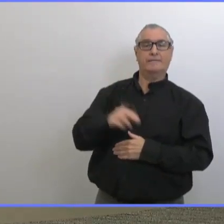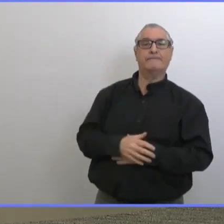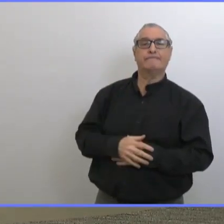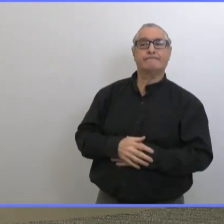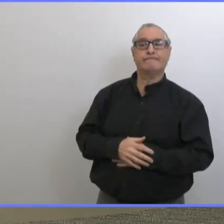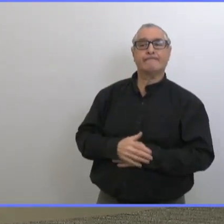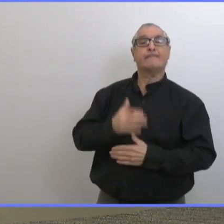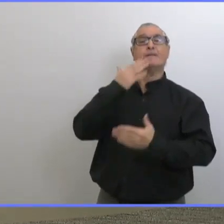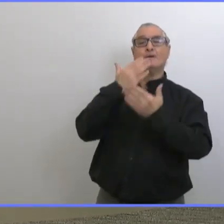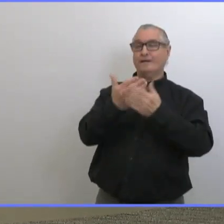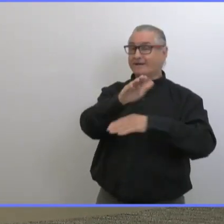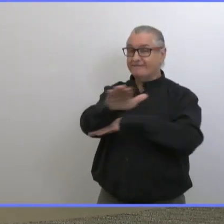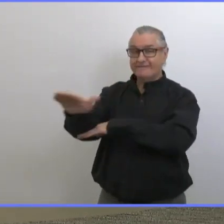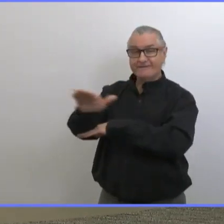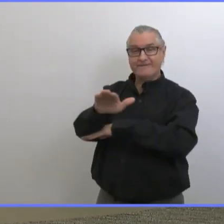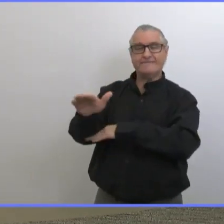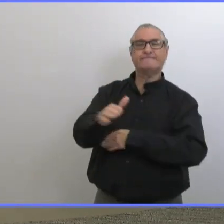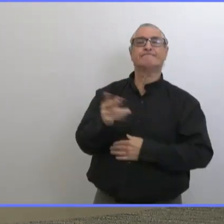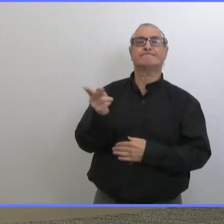bonjour